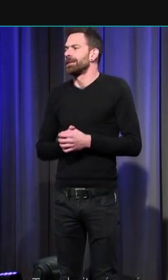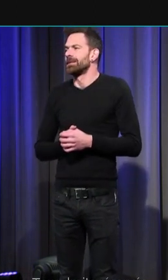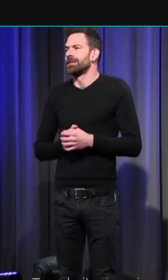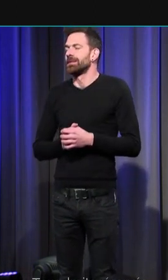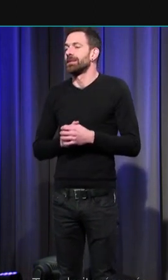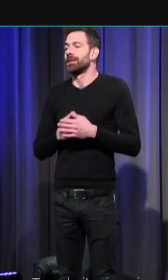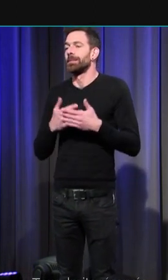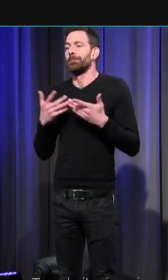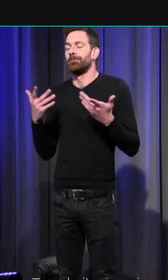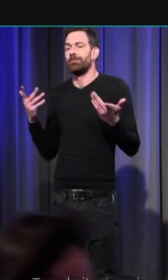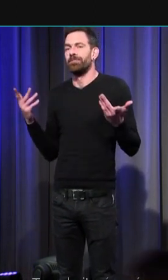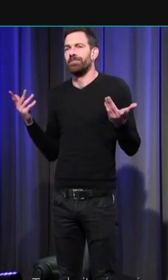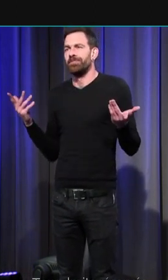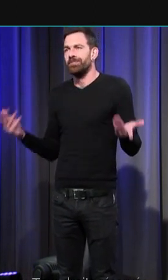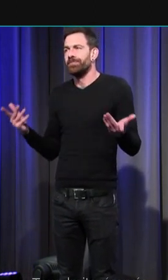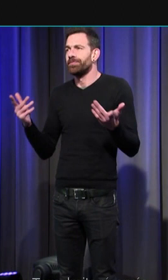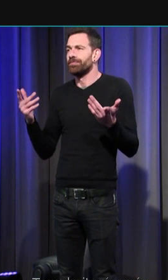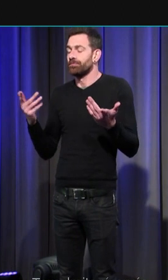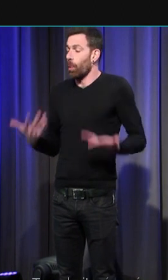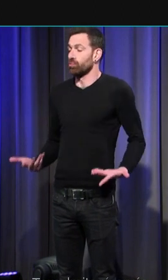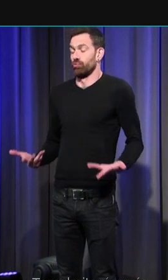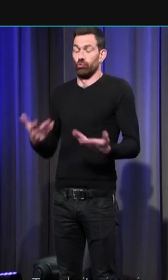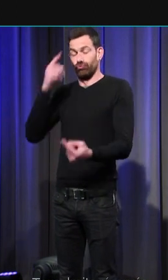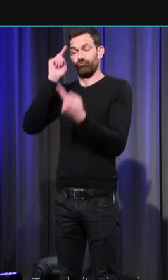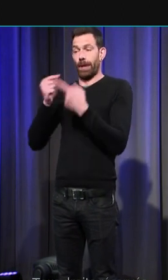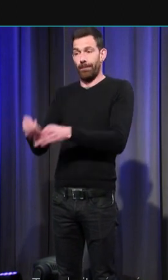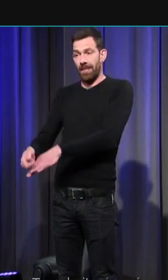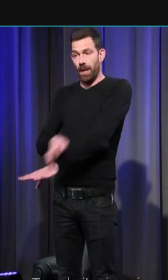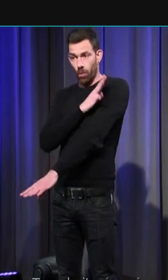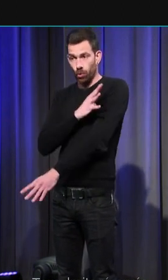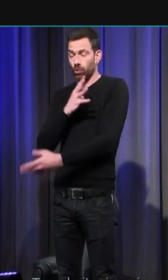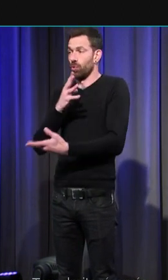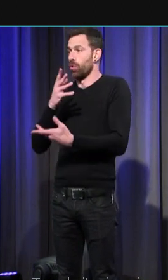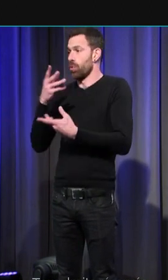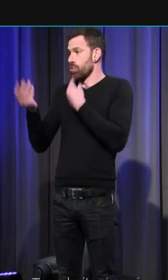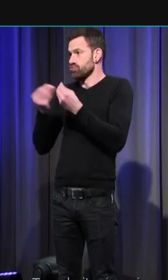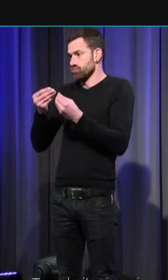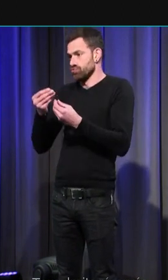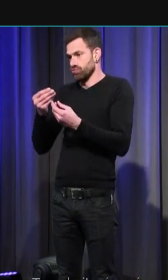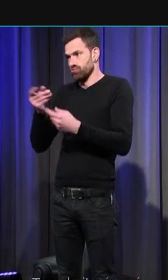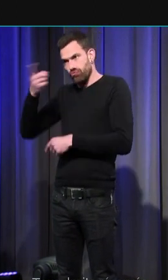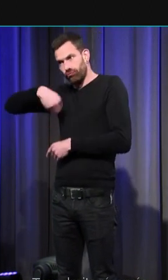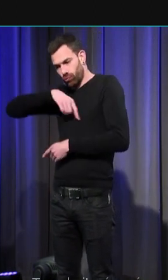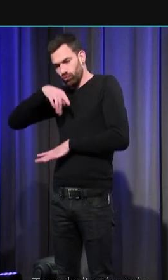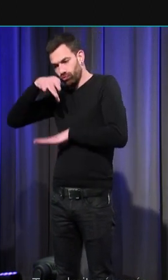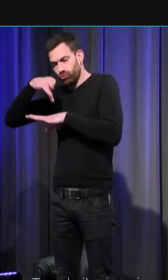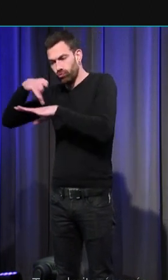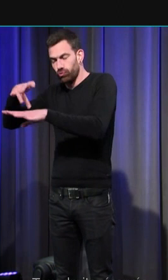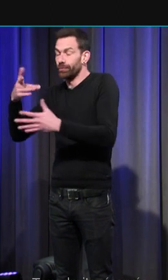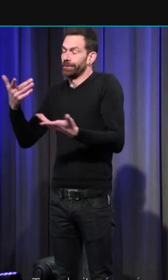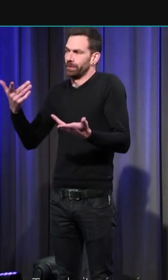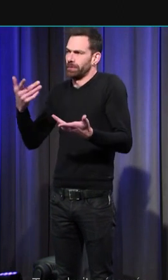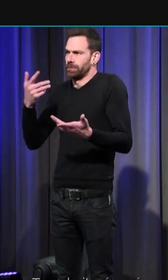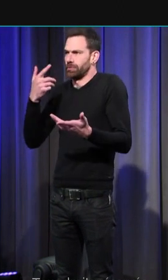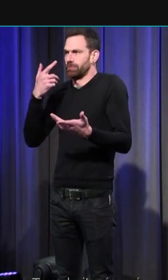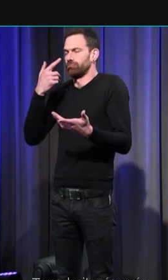Quand nous parlons d'émotions, aujourd'hui, voire quand nous les vivons, il est très tentant, c'est vrai, de les